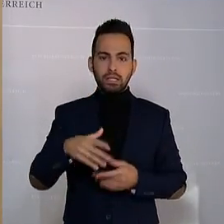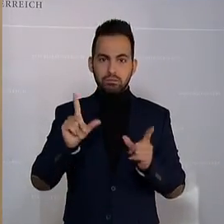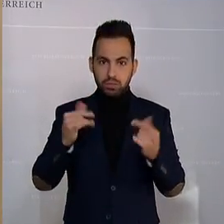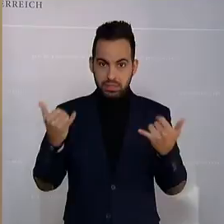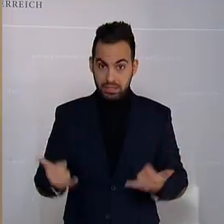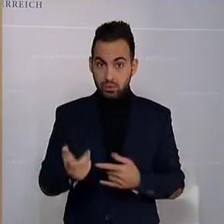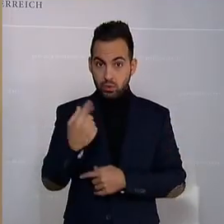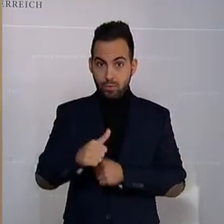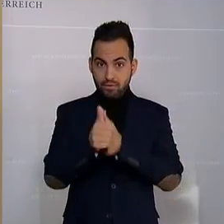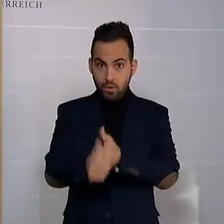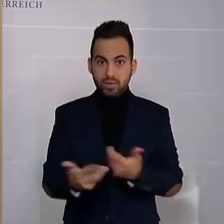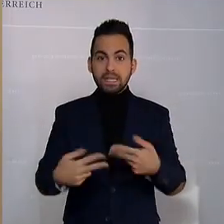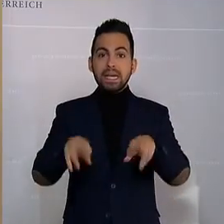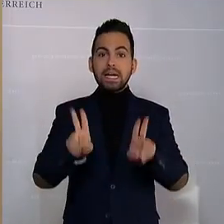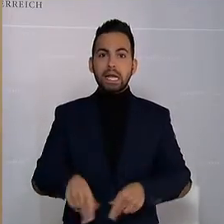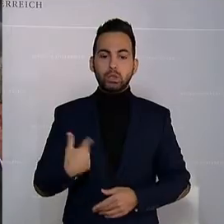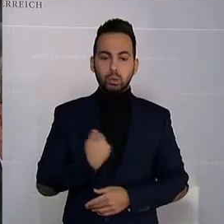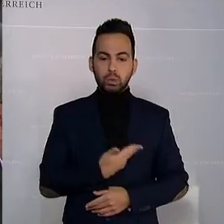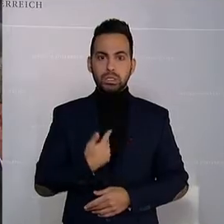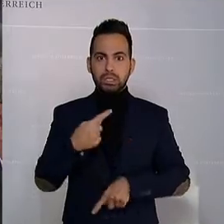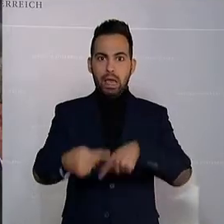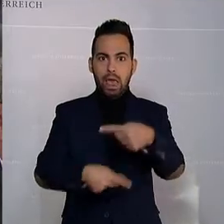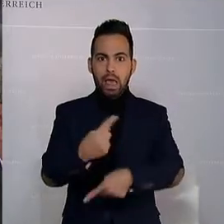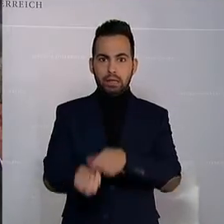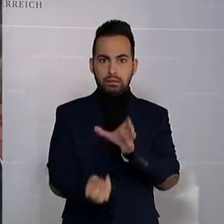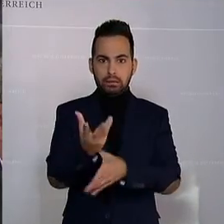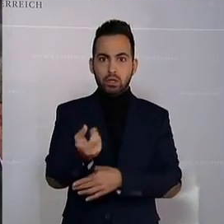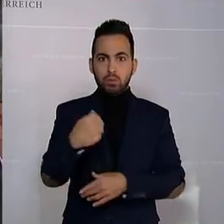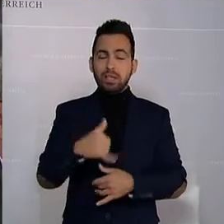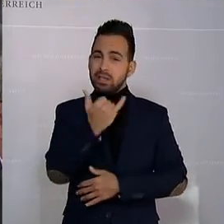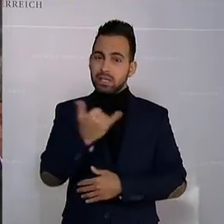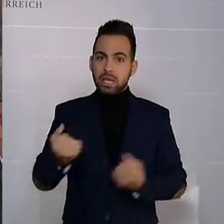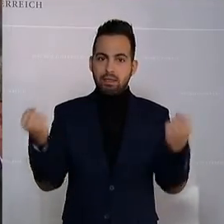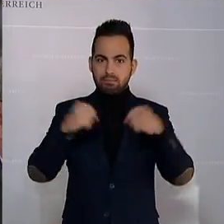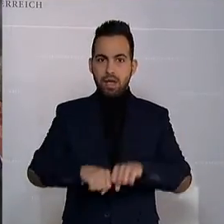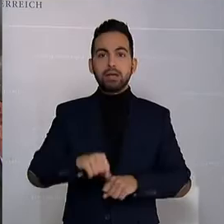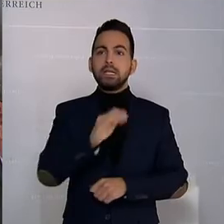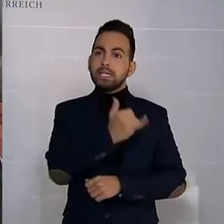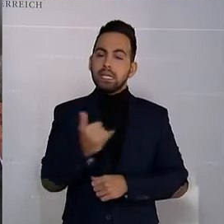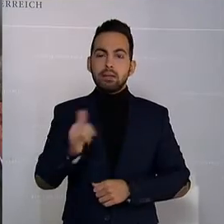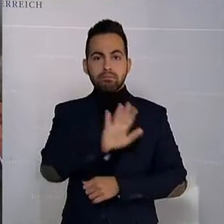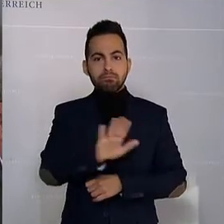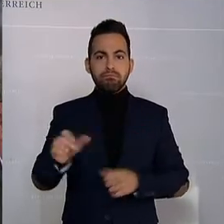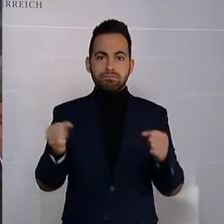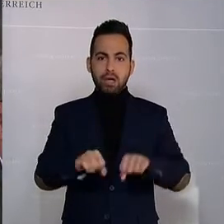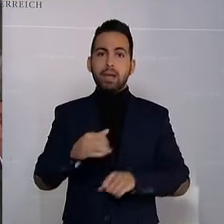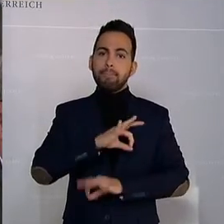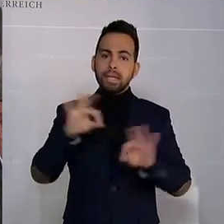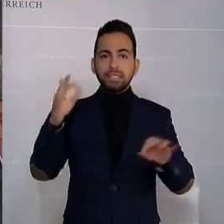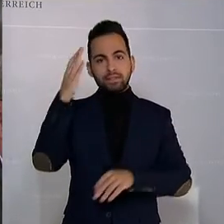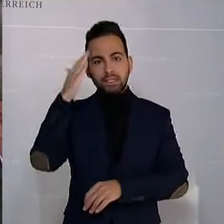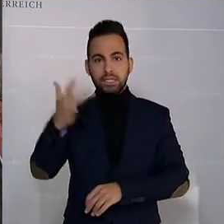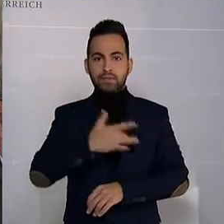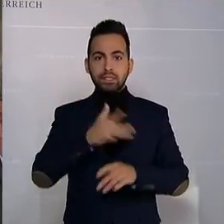zur Folge haben, dass Rechtsunsicherheiten entstehen. Es wird jede Bank nach bestem Wissen und Gewissen diese Zustimmungserklärungen